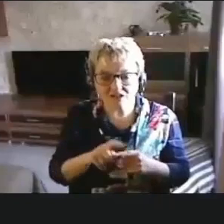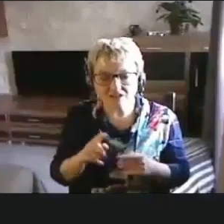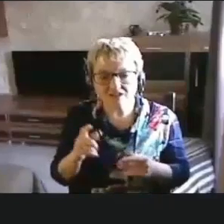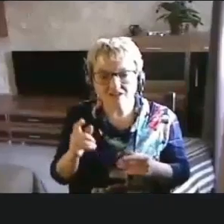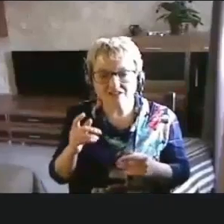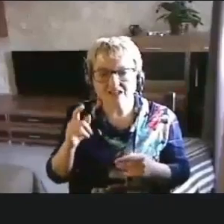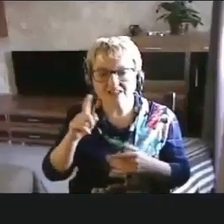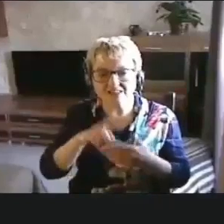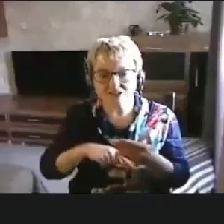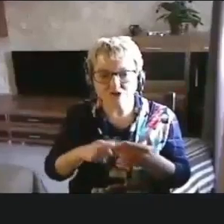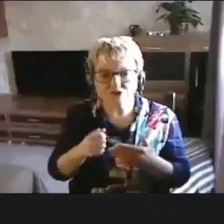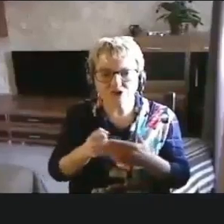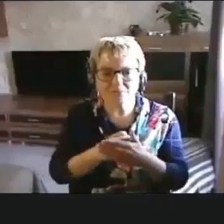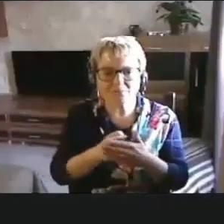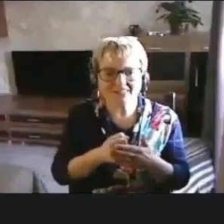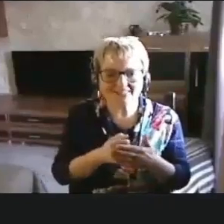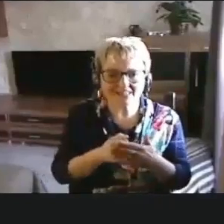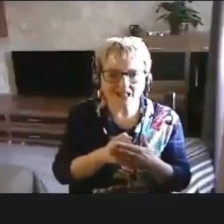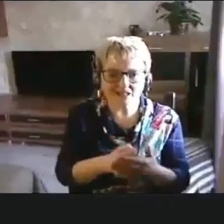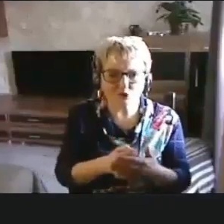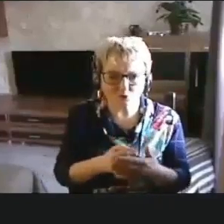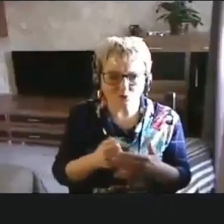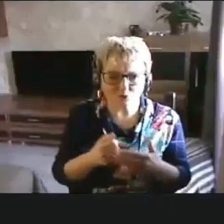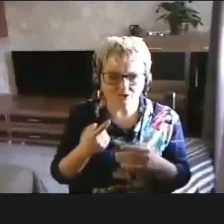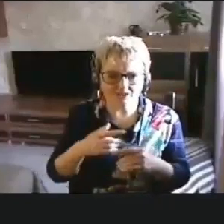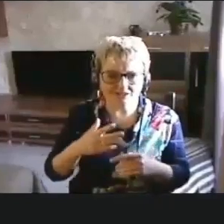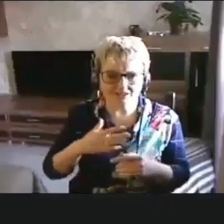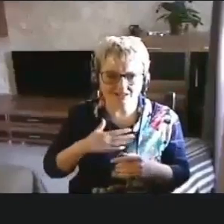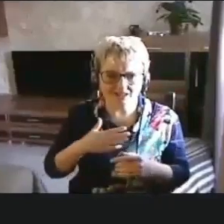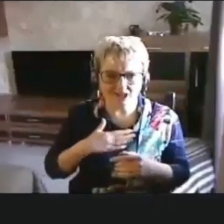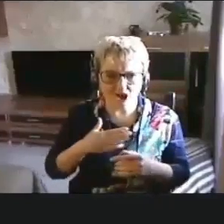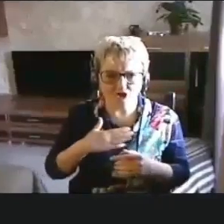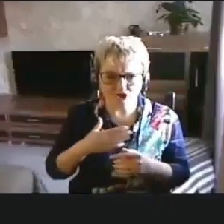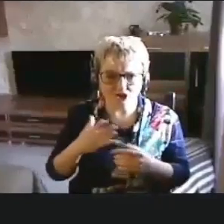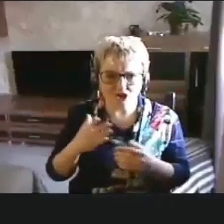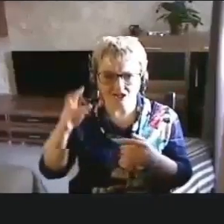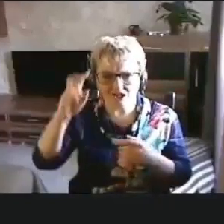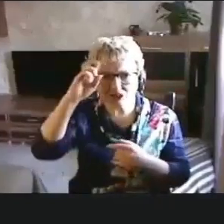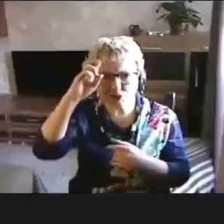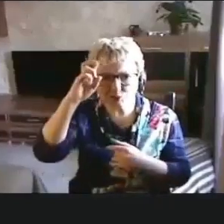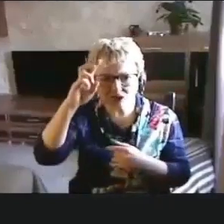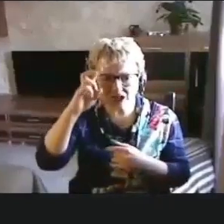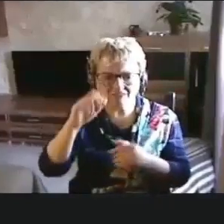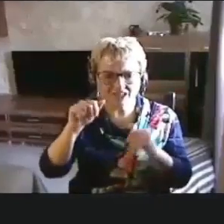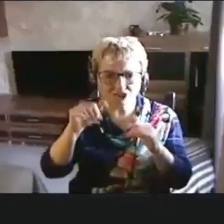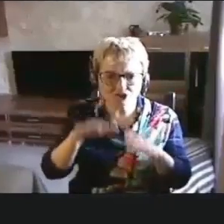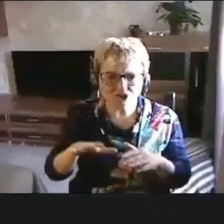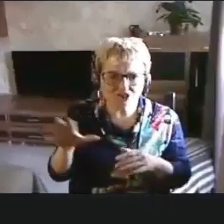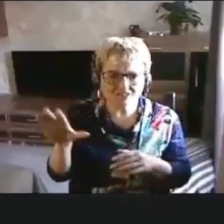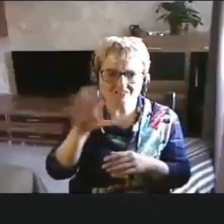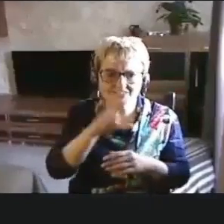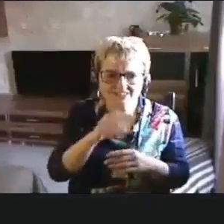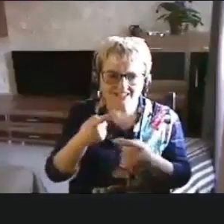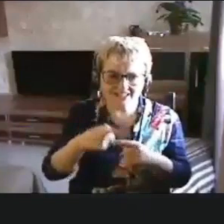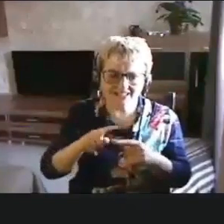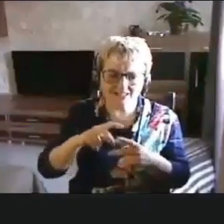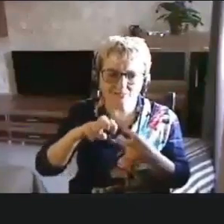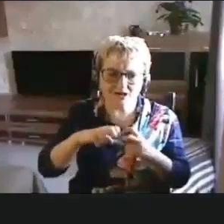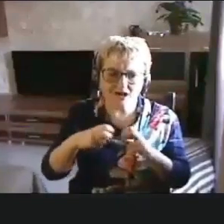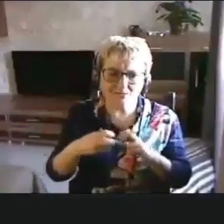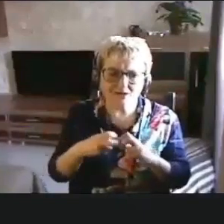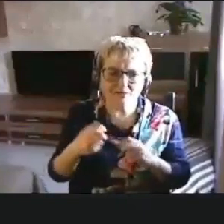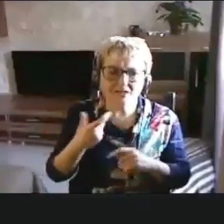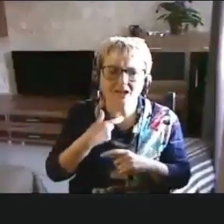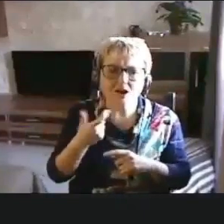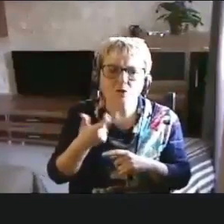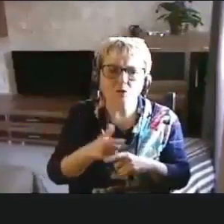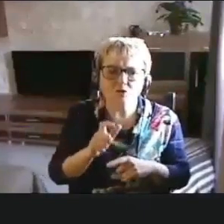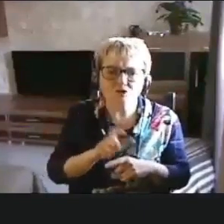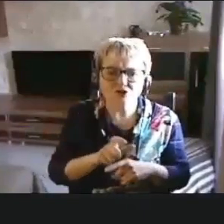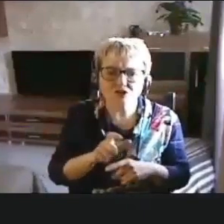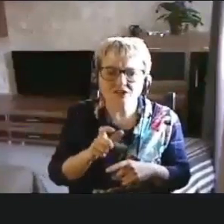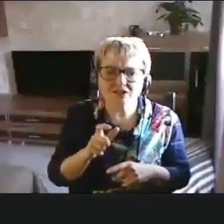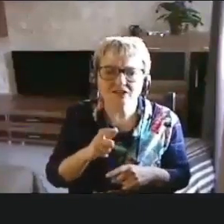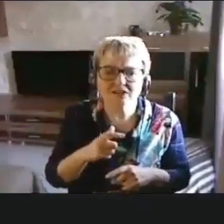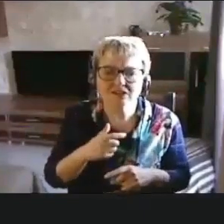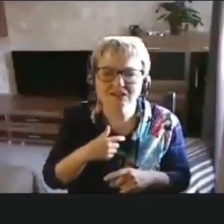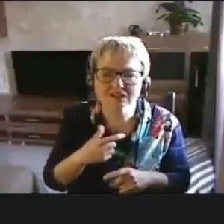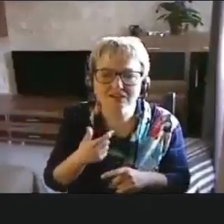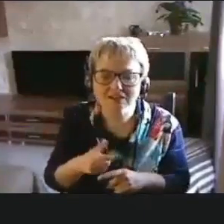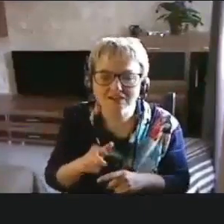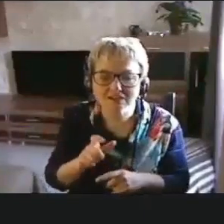отполкнет нашу ситуацию, что у есть проблемы. Я очень помню,